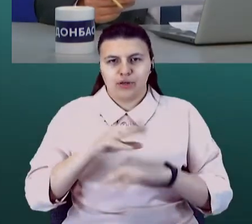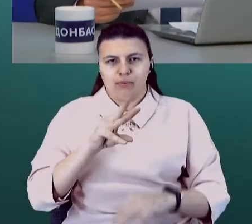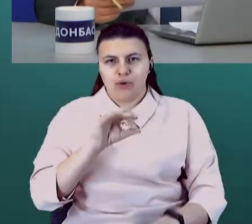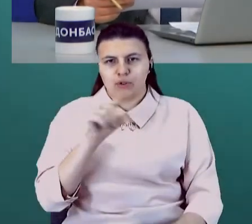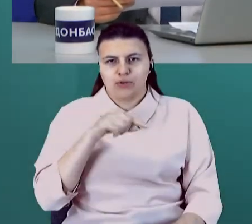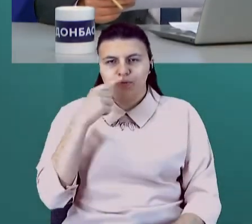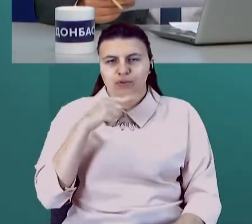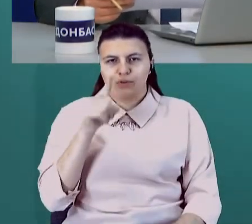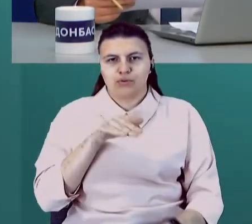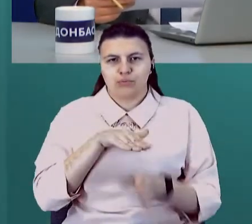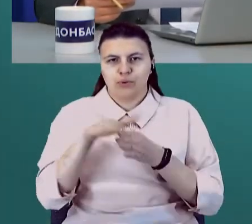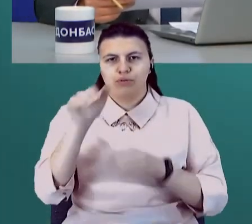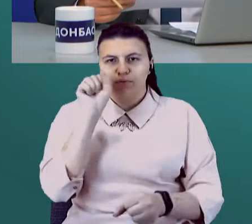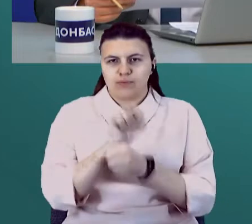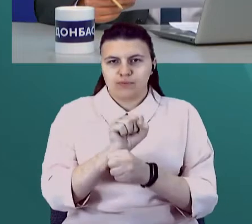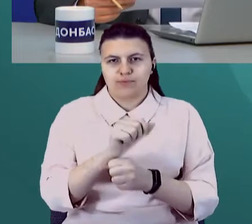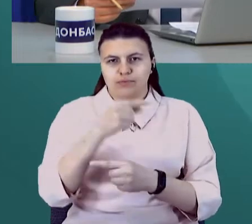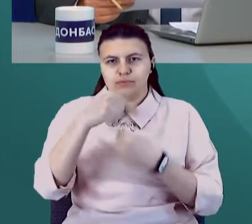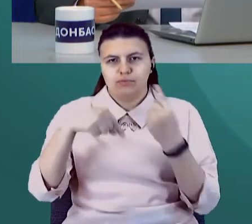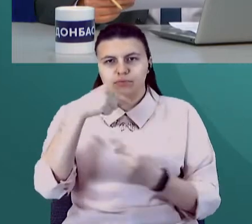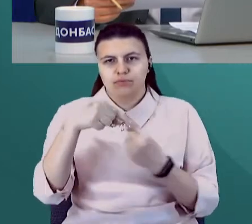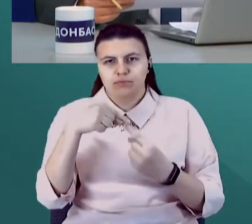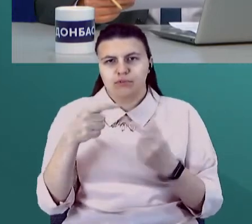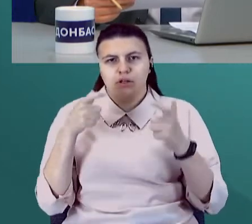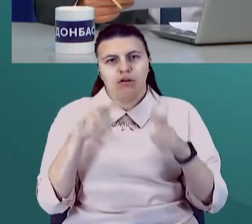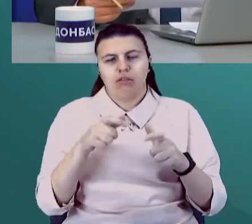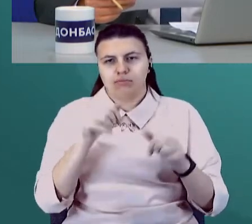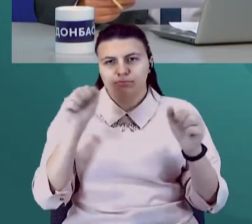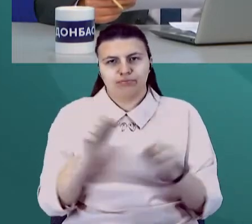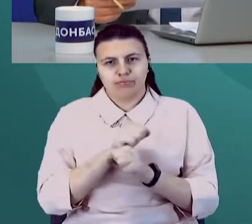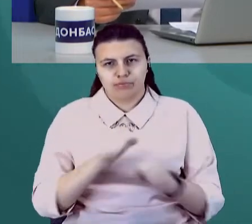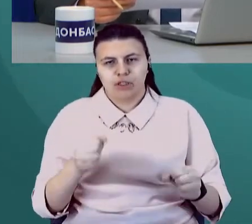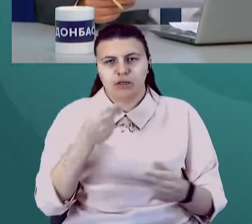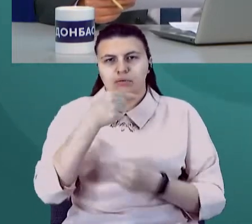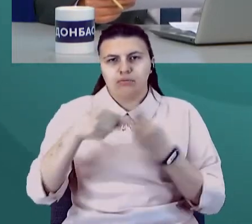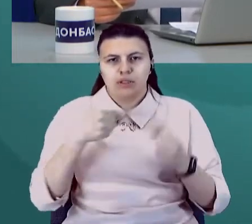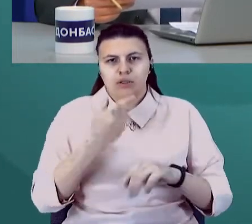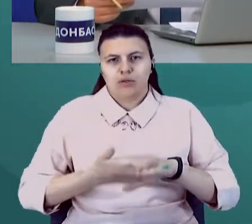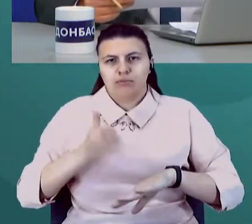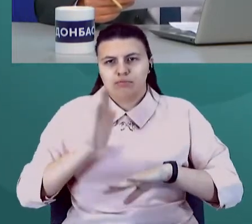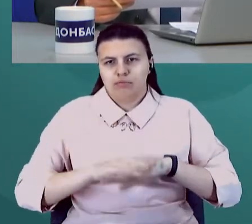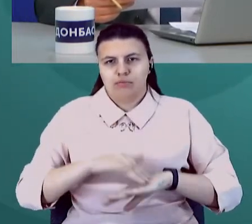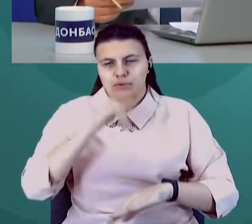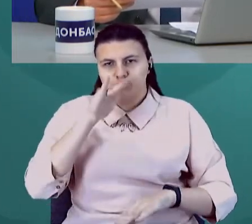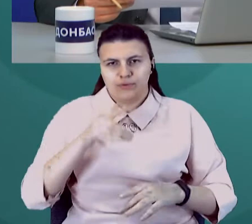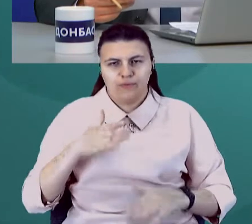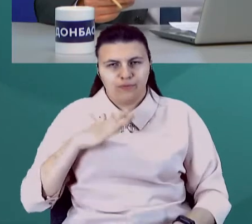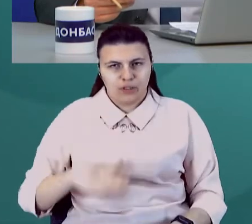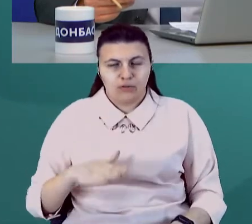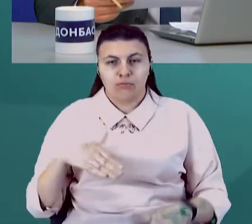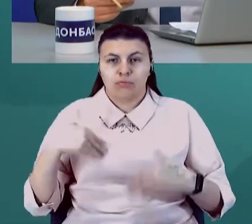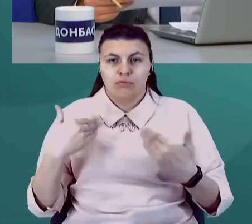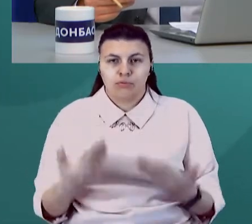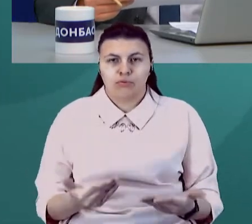зупинка бізнесу через карантин неможлива, адже бізнесу її важко витримати, тому пропоную часткові обмеження